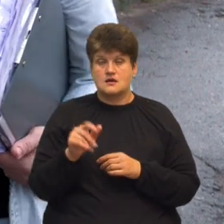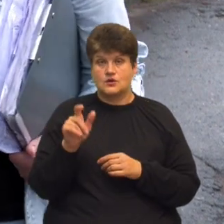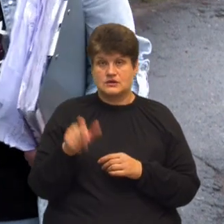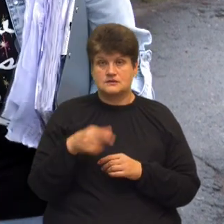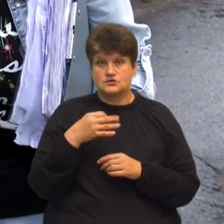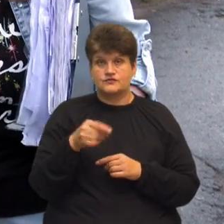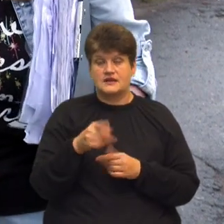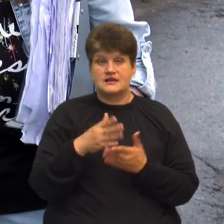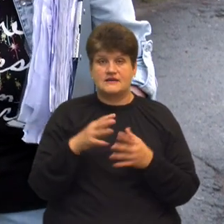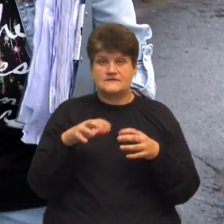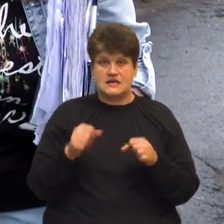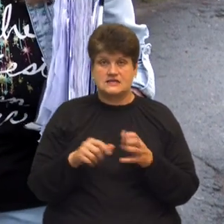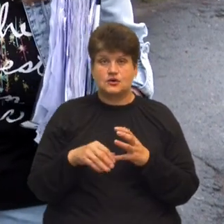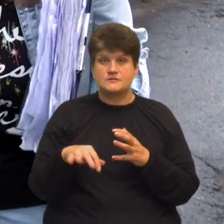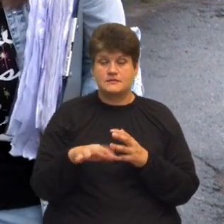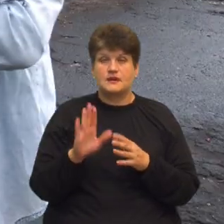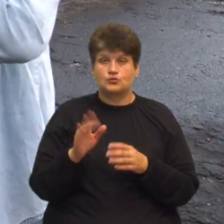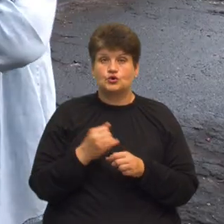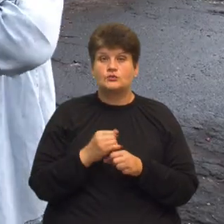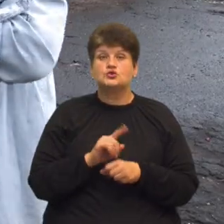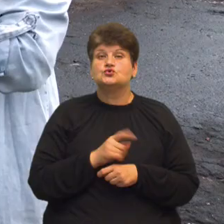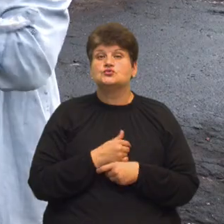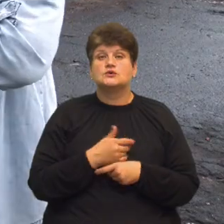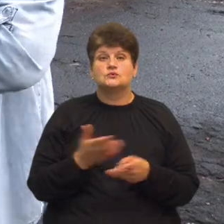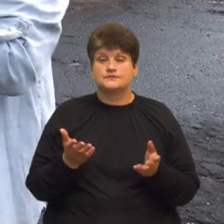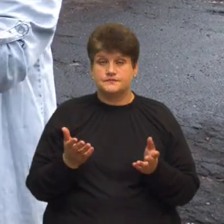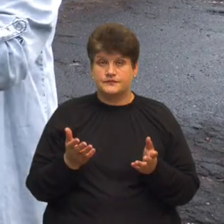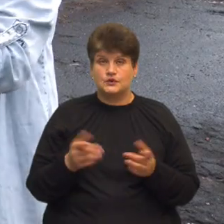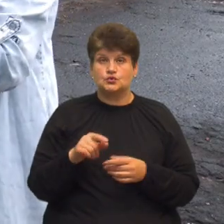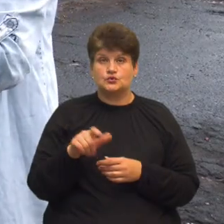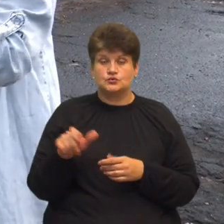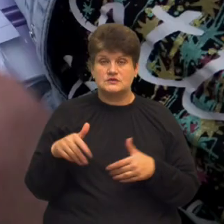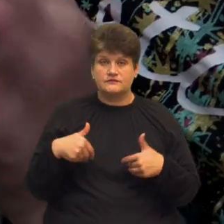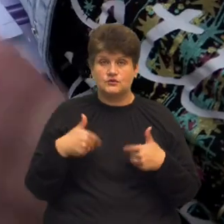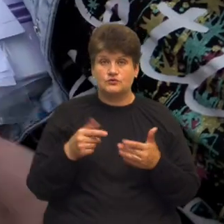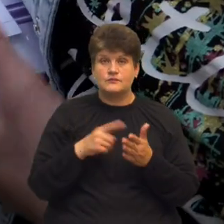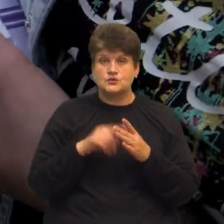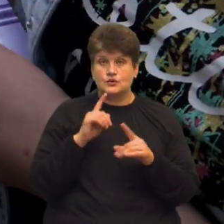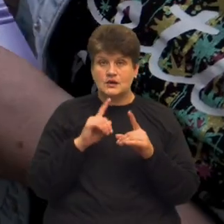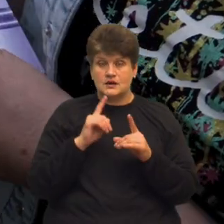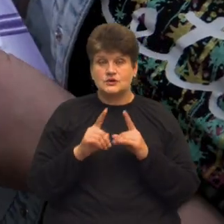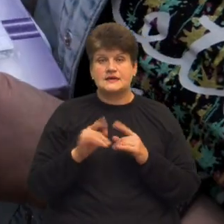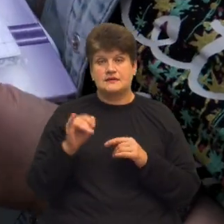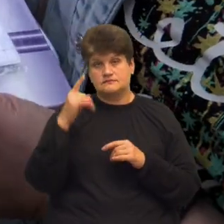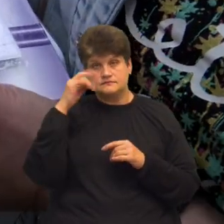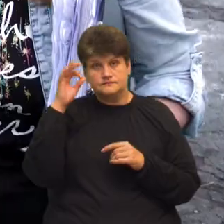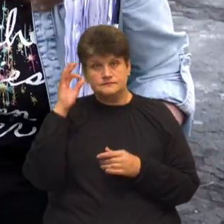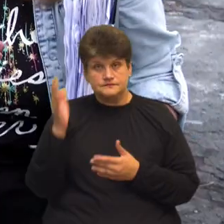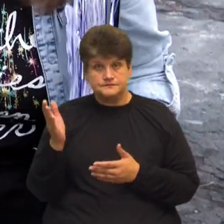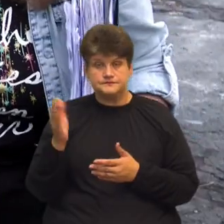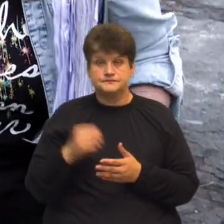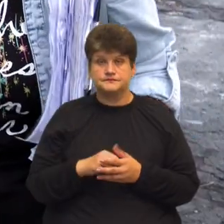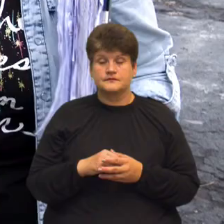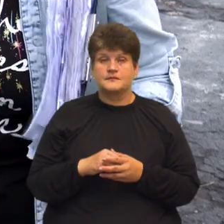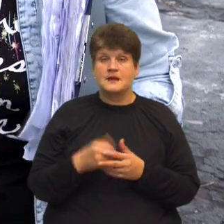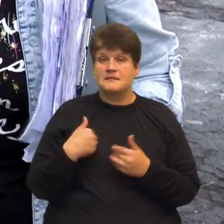вона є власником цієї землі і буде робити тут що завгодно. Тоді жителі звернулися до міської ради та правоохоронних органів. У